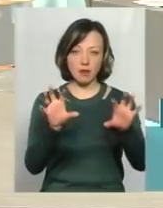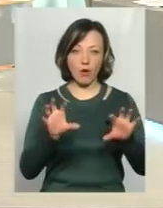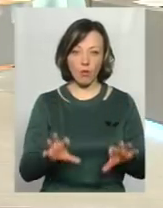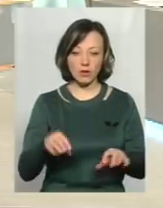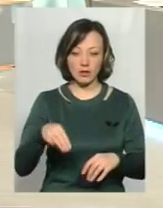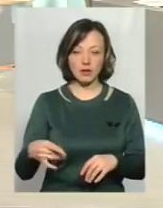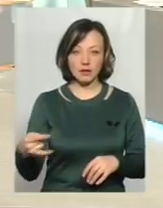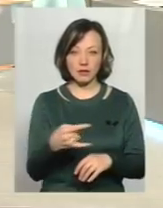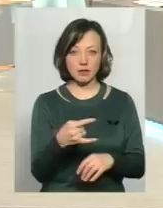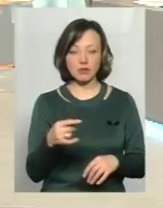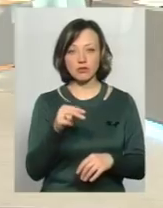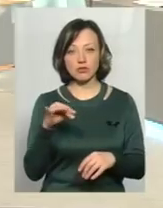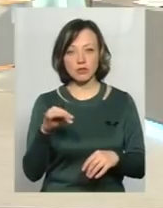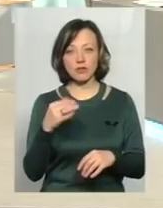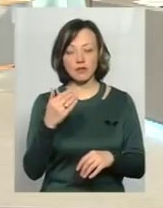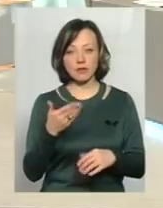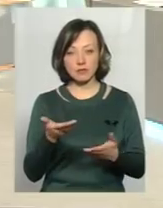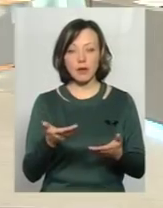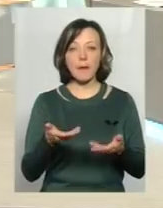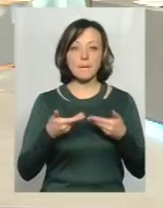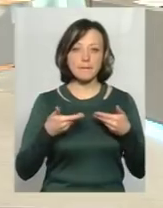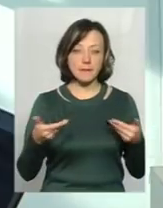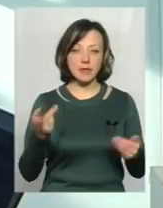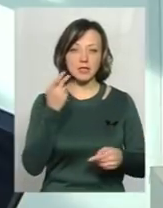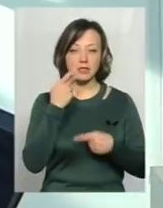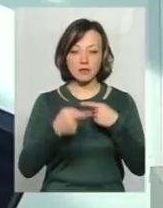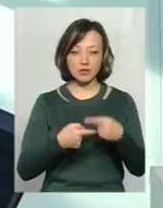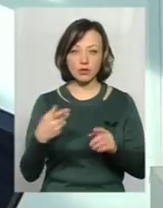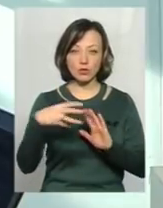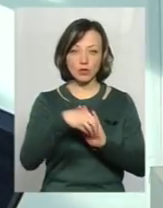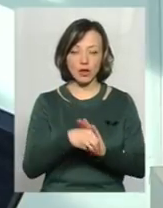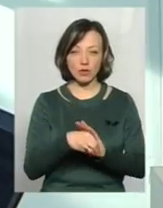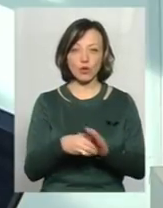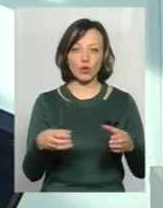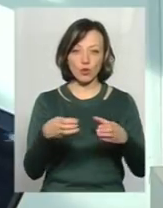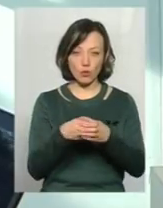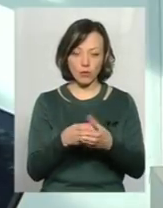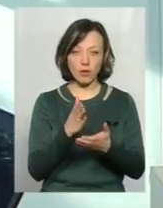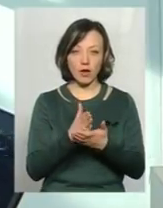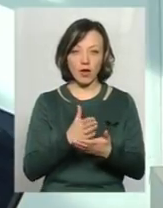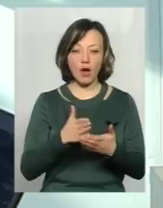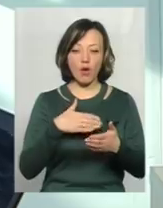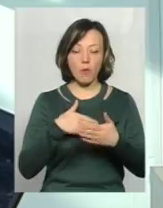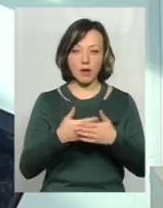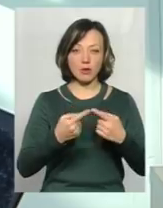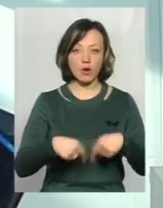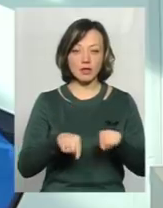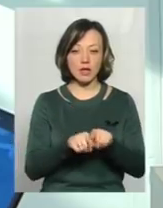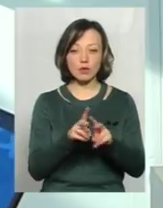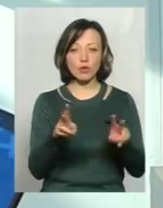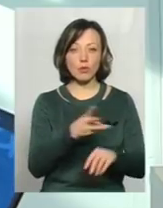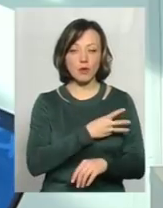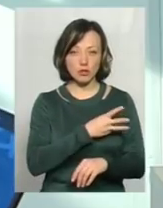Чи закликаєте взагалі ви громадські? Ми завжди до складу мобільних груп, ми також включаємо громадські організації, які мають бажання